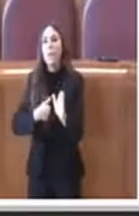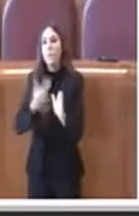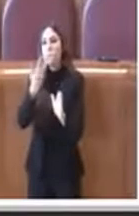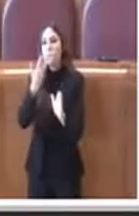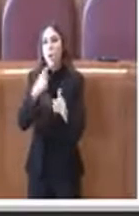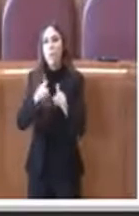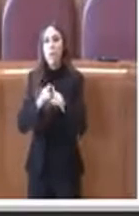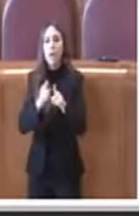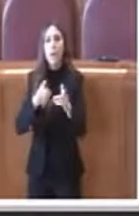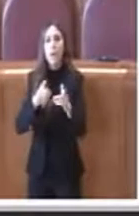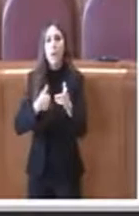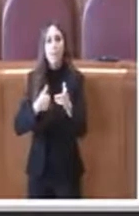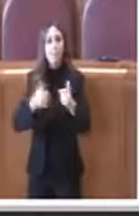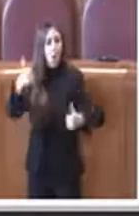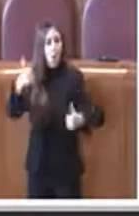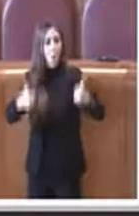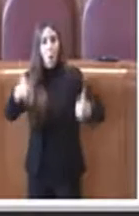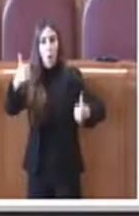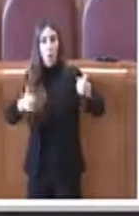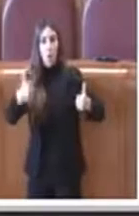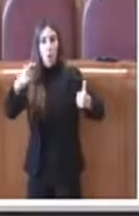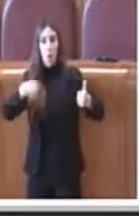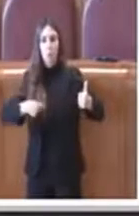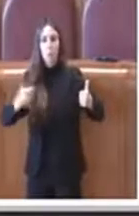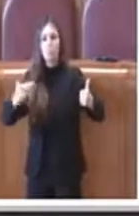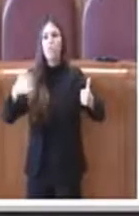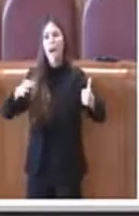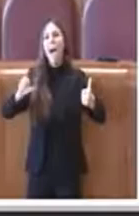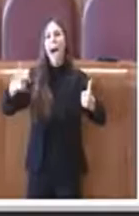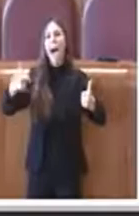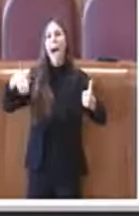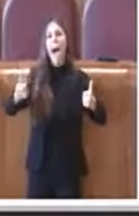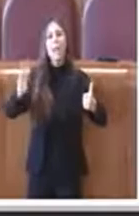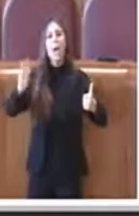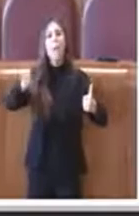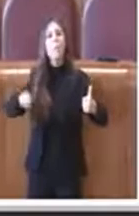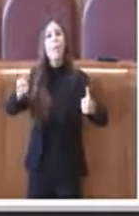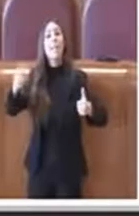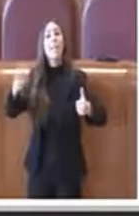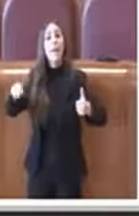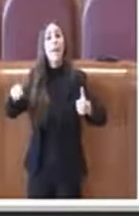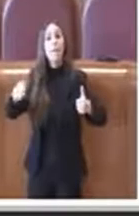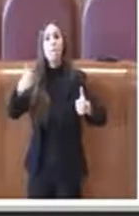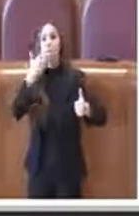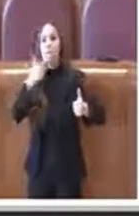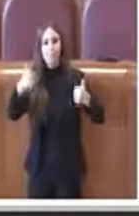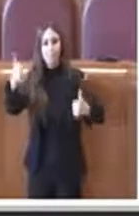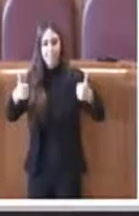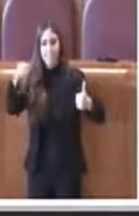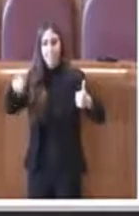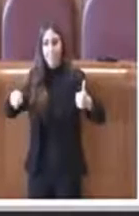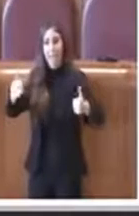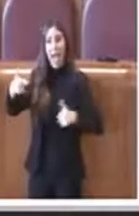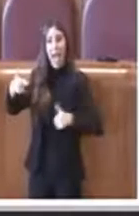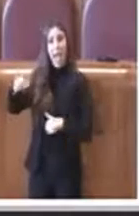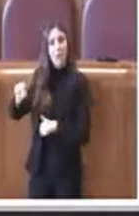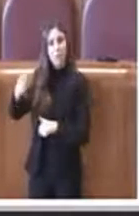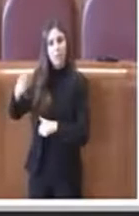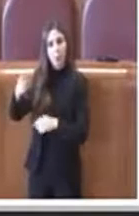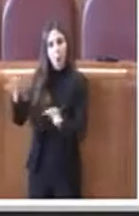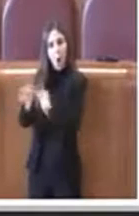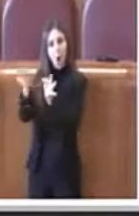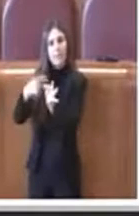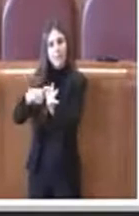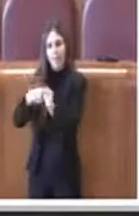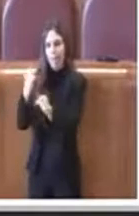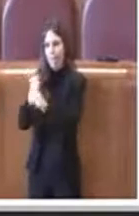parallelismo con quello che abbiamo fatto con Atac nel 2017 noi con Atac io devo dire in quell'occasione è stata un